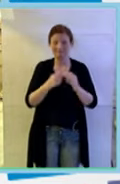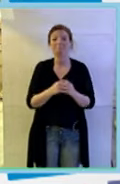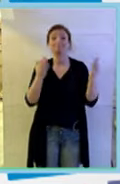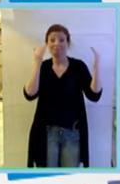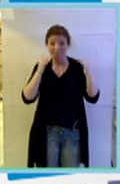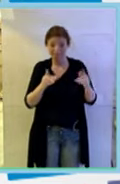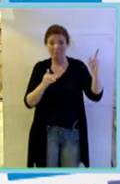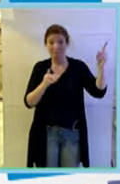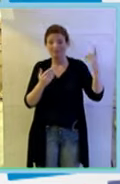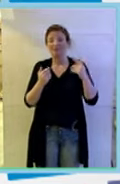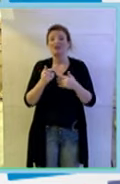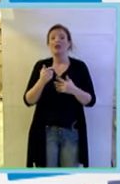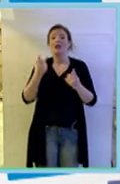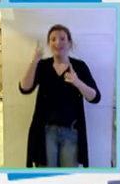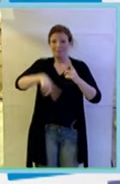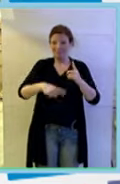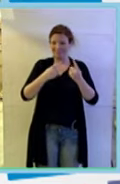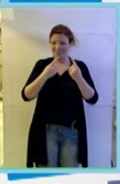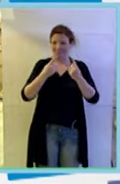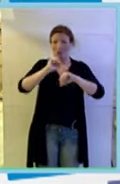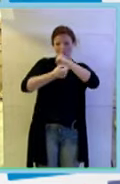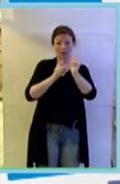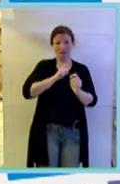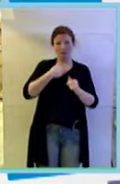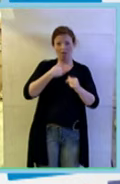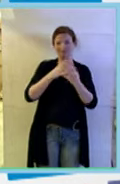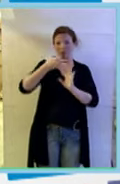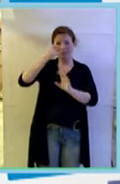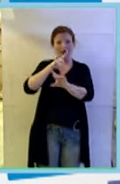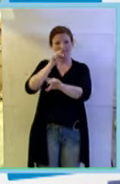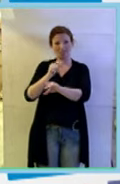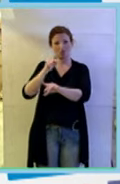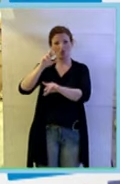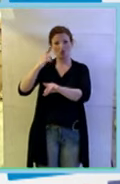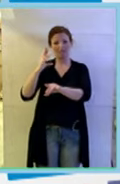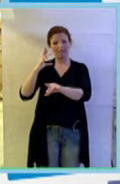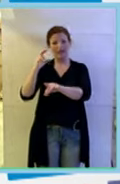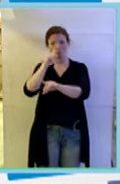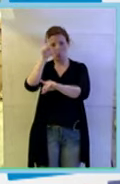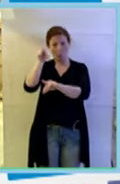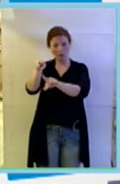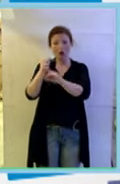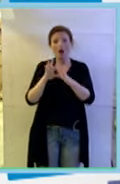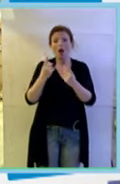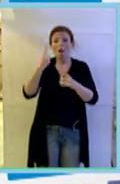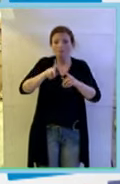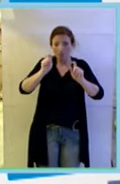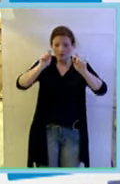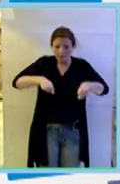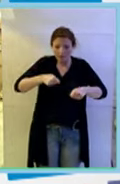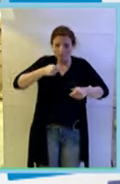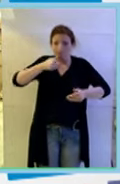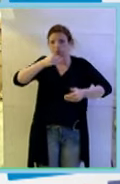questo, diciamo, questo gesto ha, come diceva Riccardo, innescato poi un processo